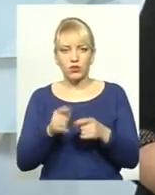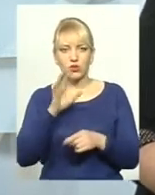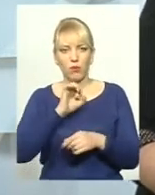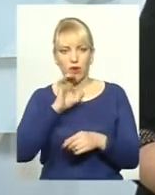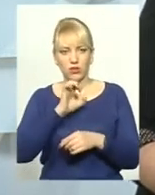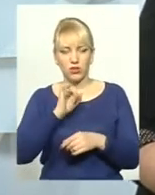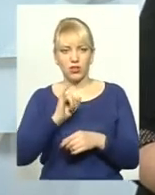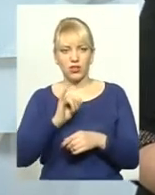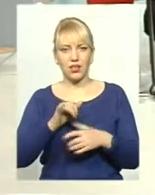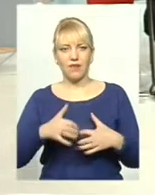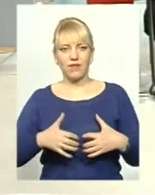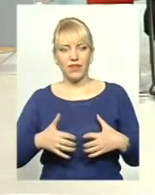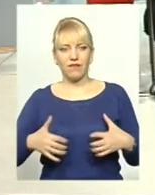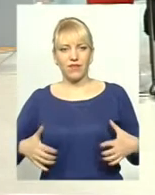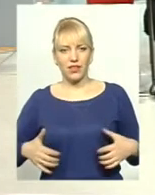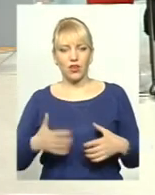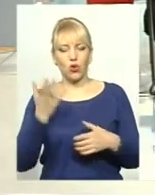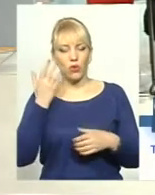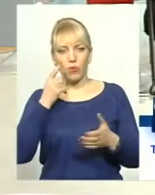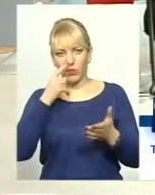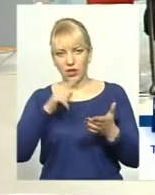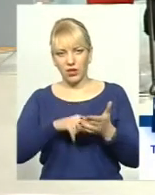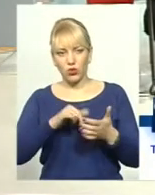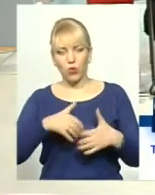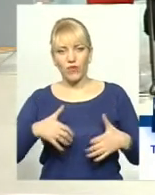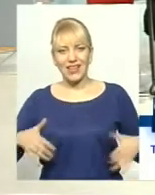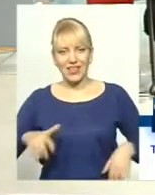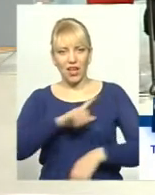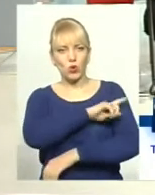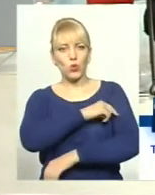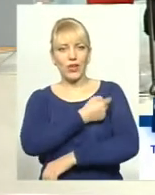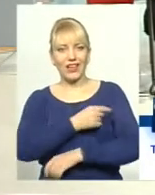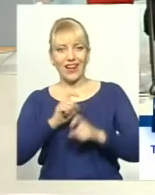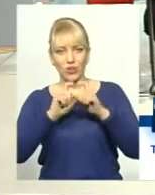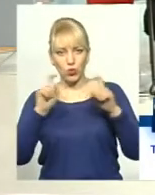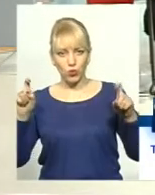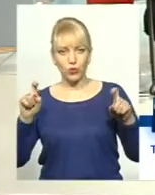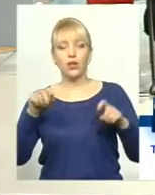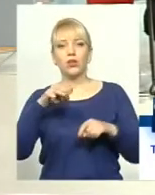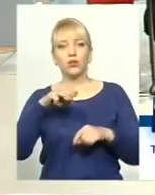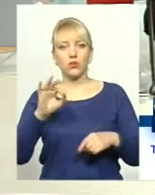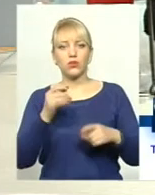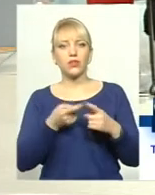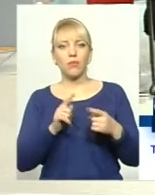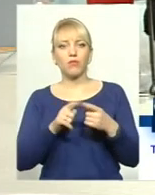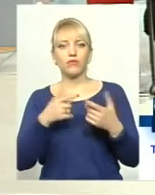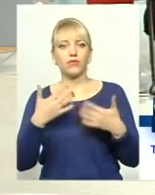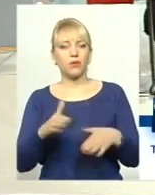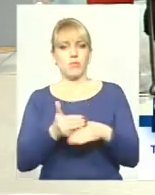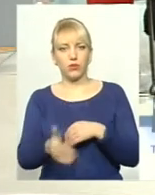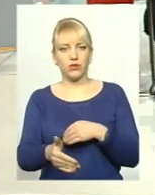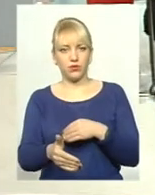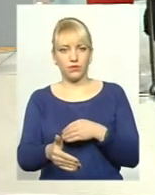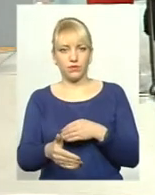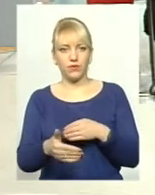коли вона попадає у ветеринарну лікарню, це, як найчастіше, це вже запізно.